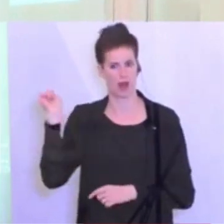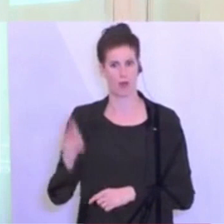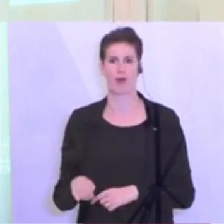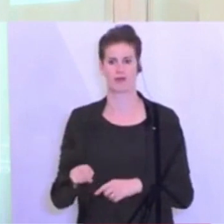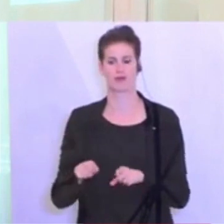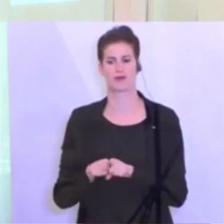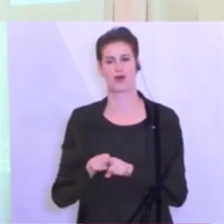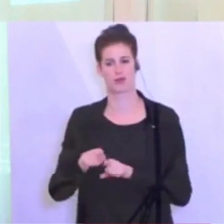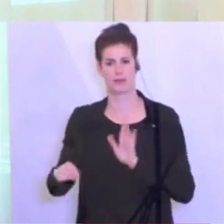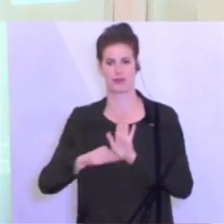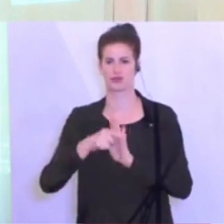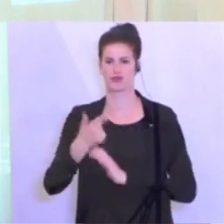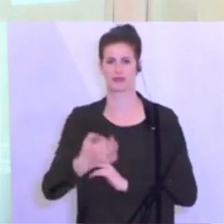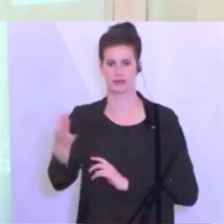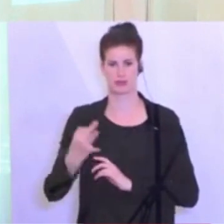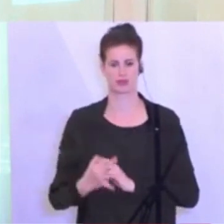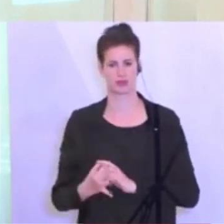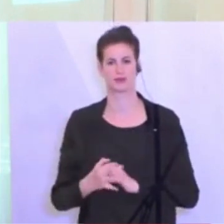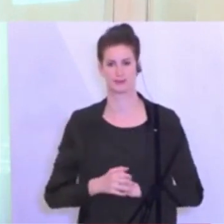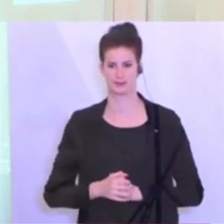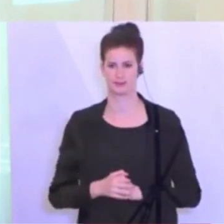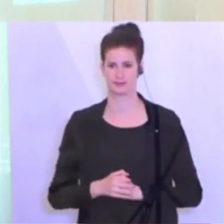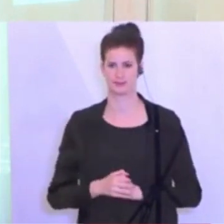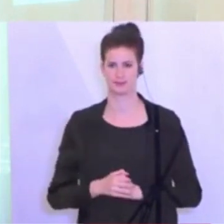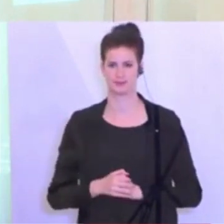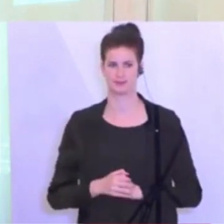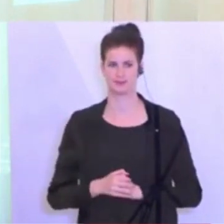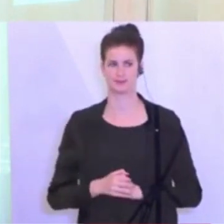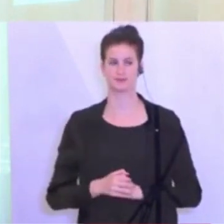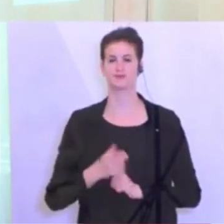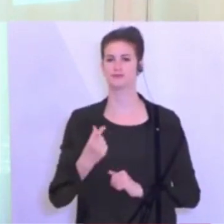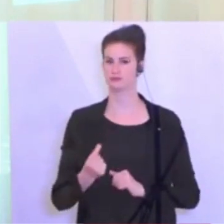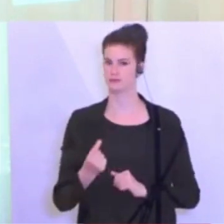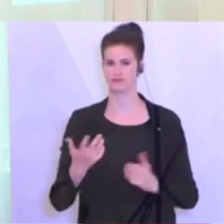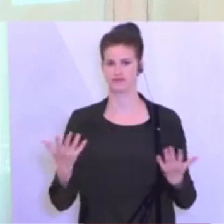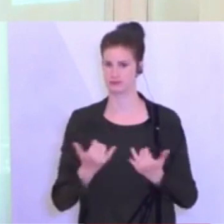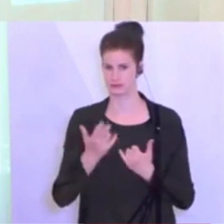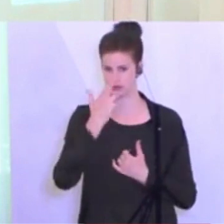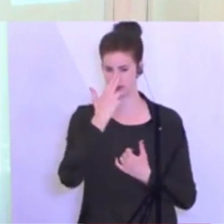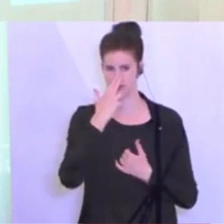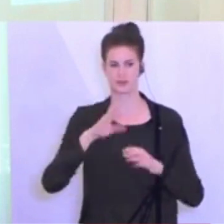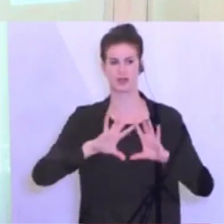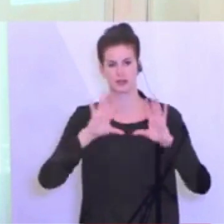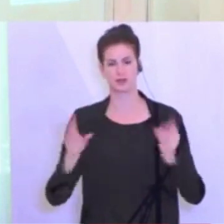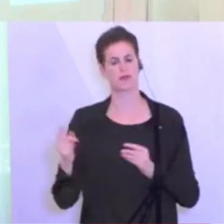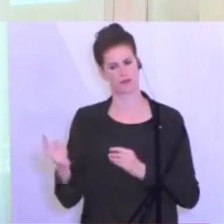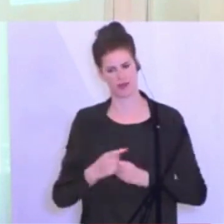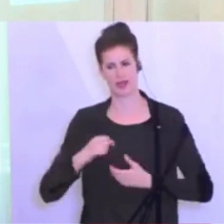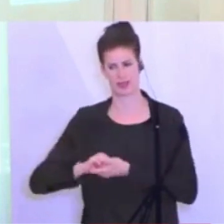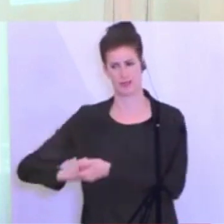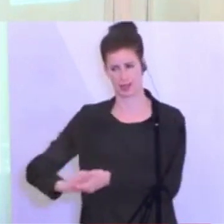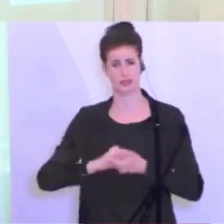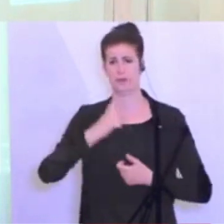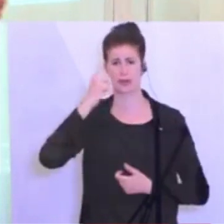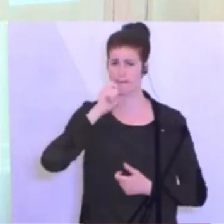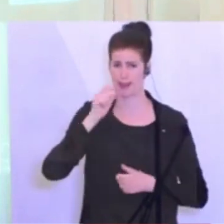20%, das wir zu verzeichnen haben. Also, wir haben gemeinsam, und ich meine damit nicht die